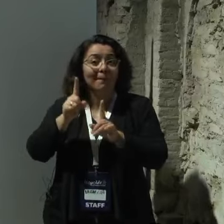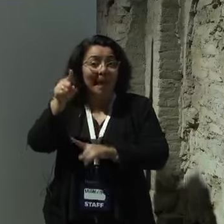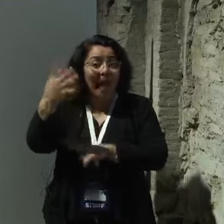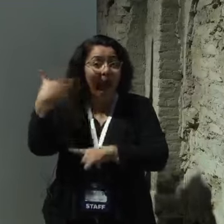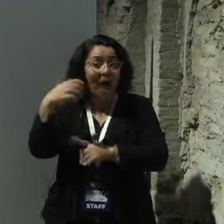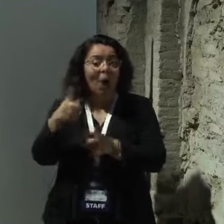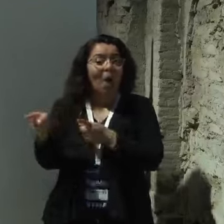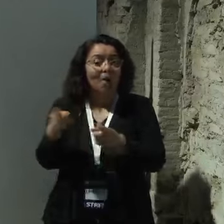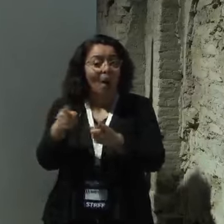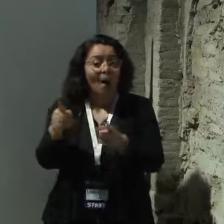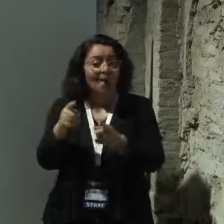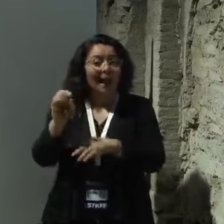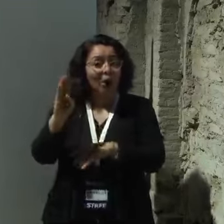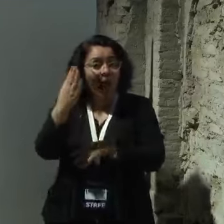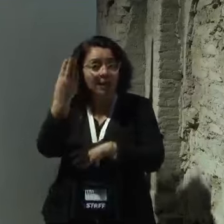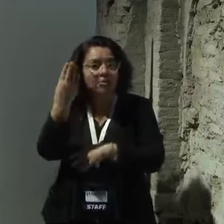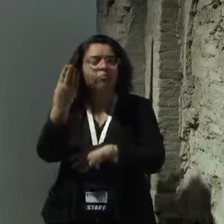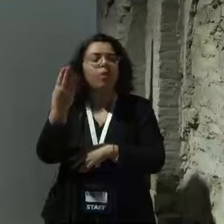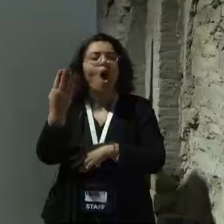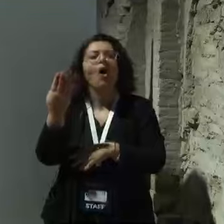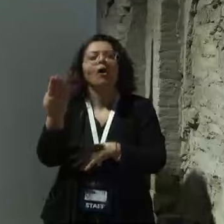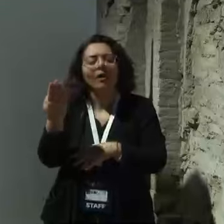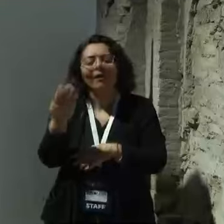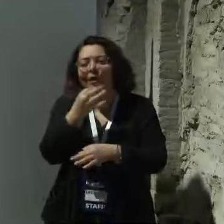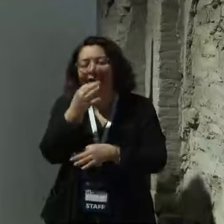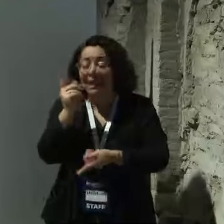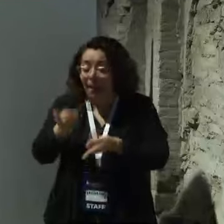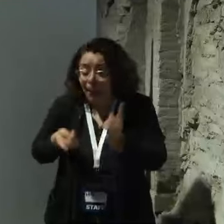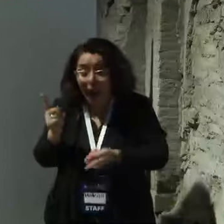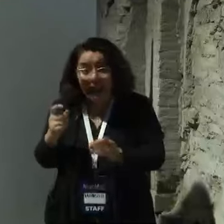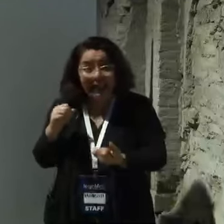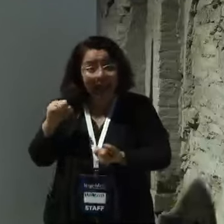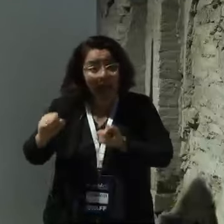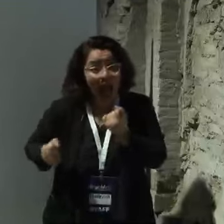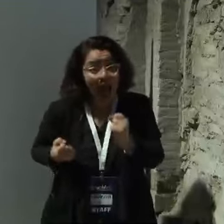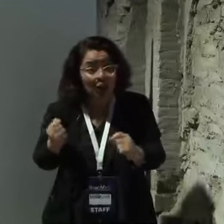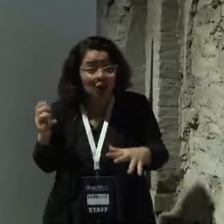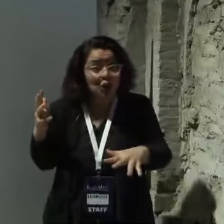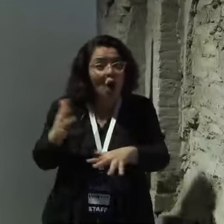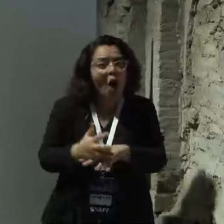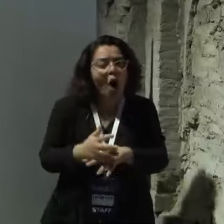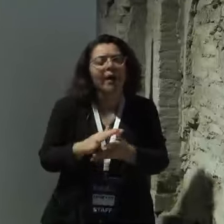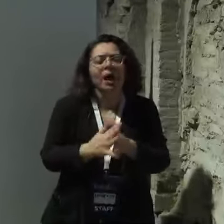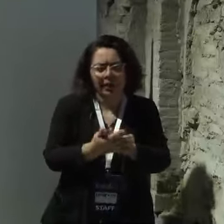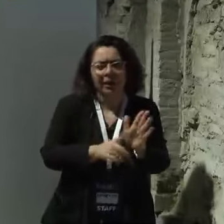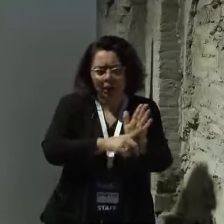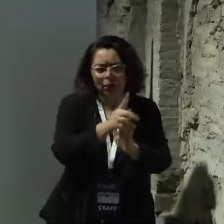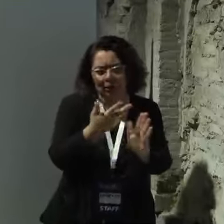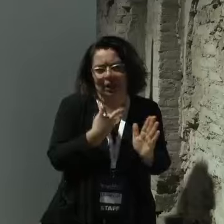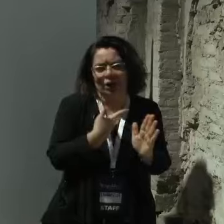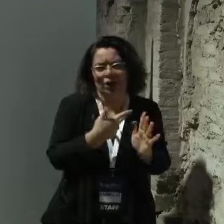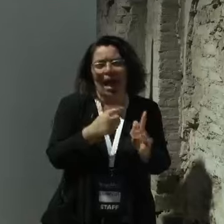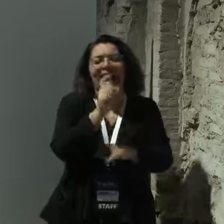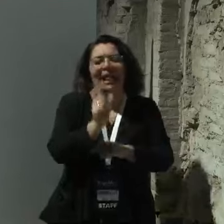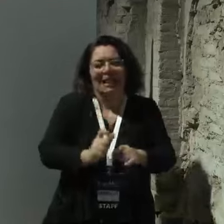di Expo sono interventi che dimostrano che laddove la politica agisce laddove la politica fa i risultati si ottengono e il paese cresce